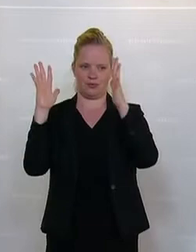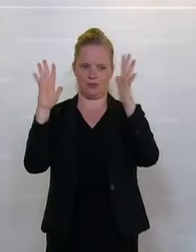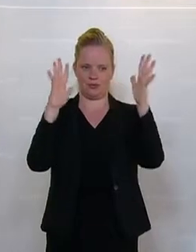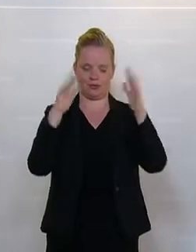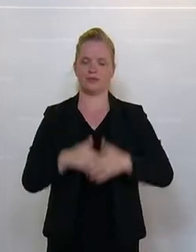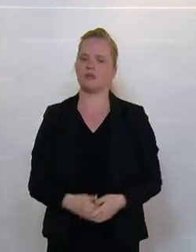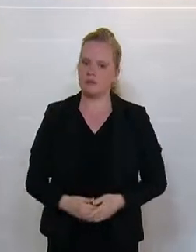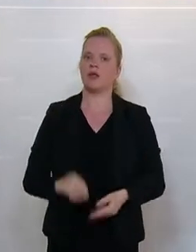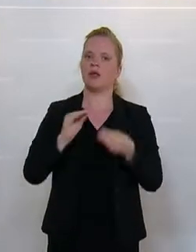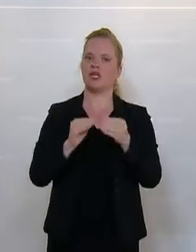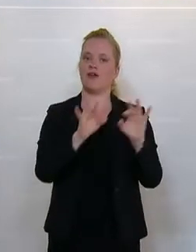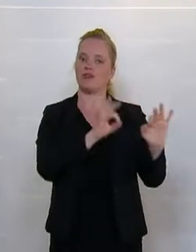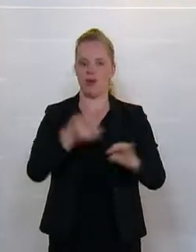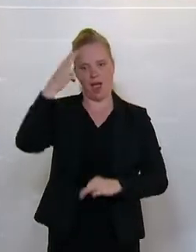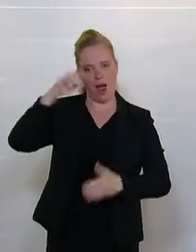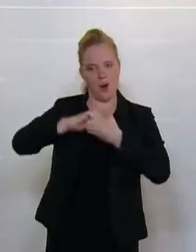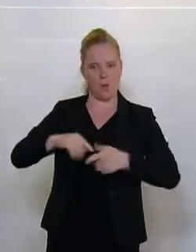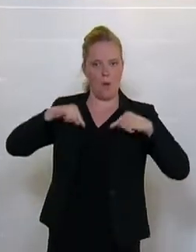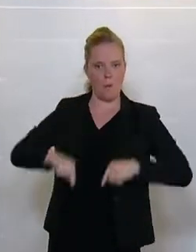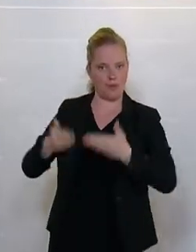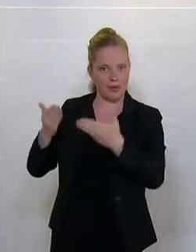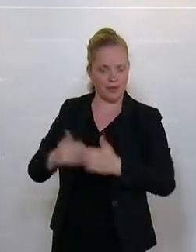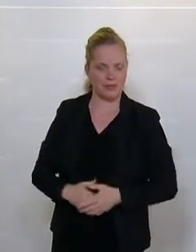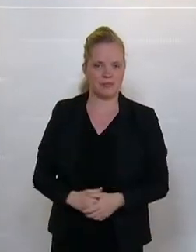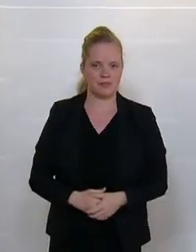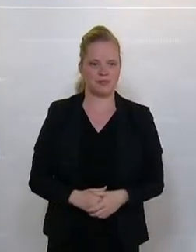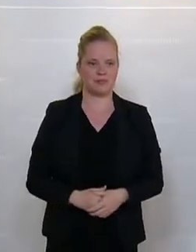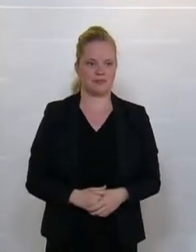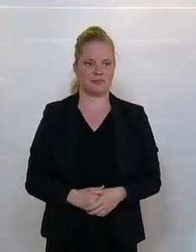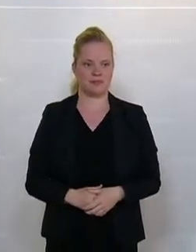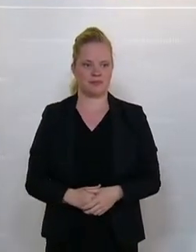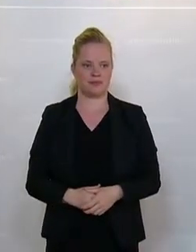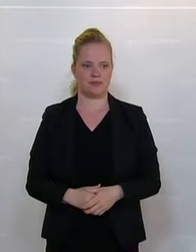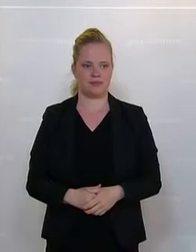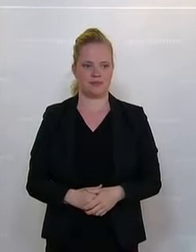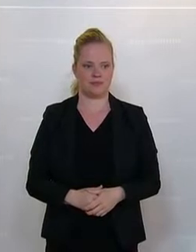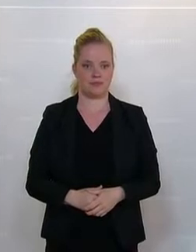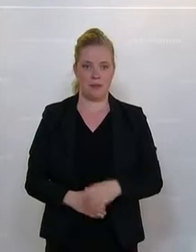Zur Geschäftsordnung, Herr Klubmann, bitte. Vielen Dank, Herr Präsident.